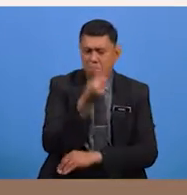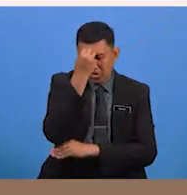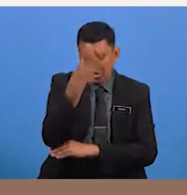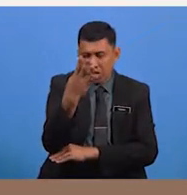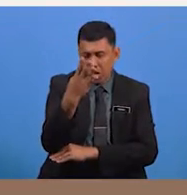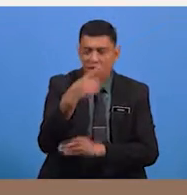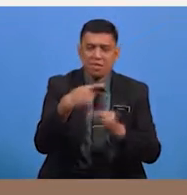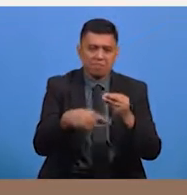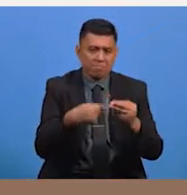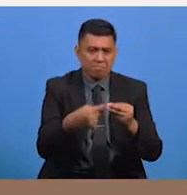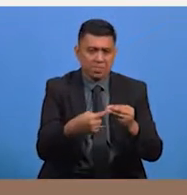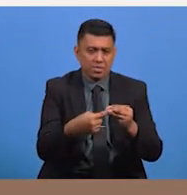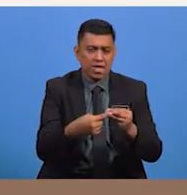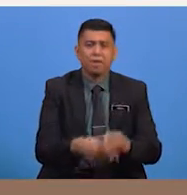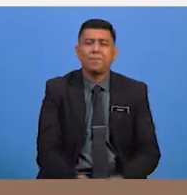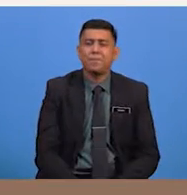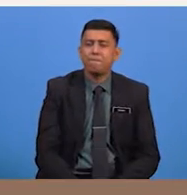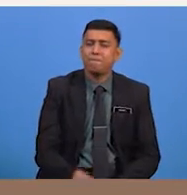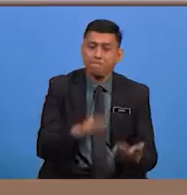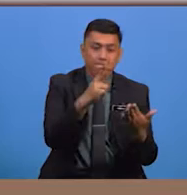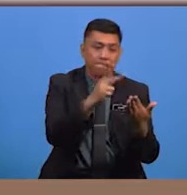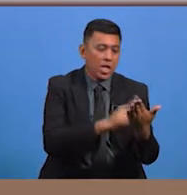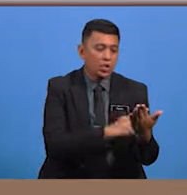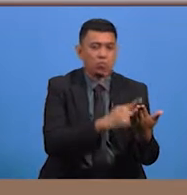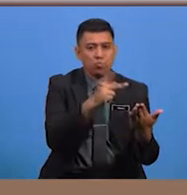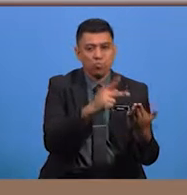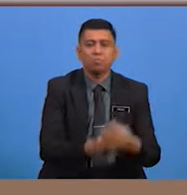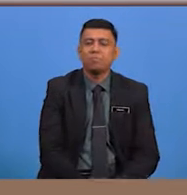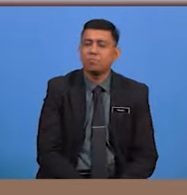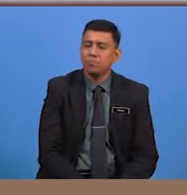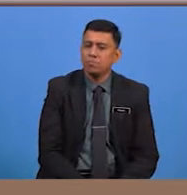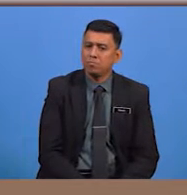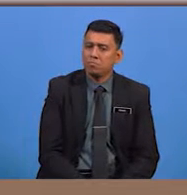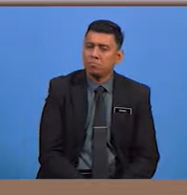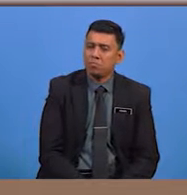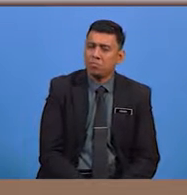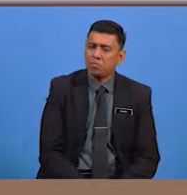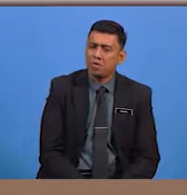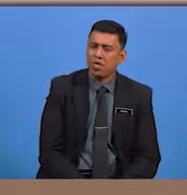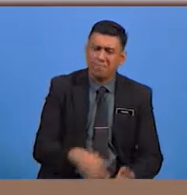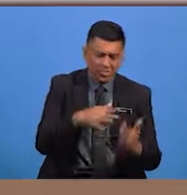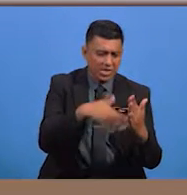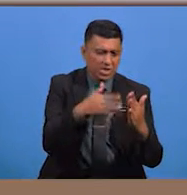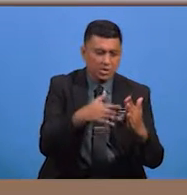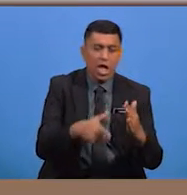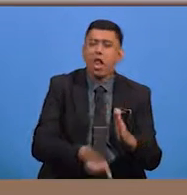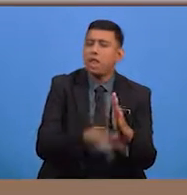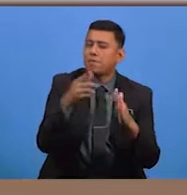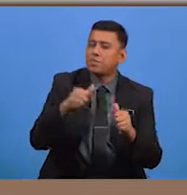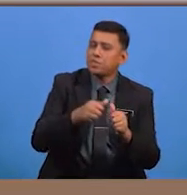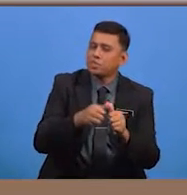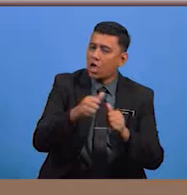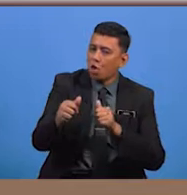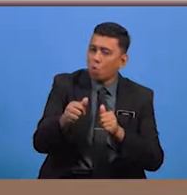lebih mendalam tentang pantun. Sebelum kita mengkaji lebih jauh tentang pantun,